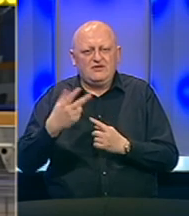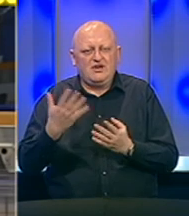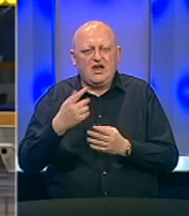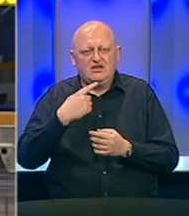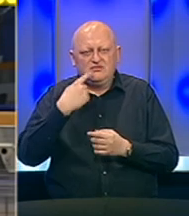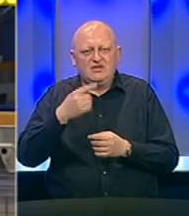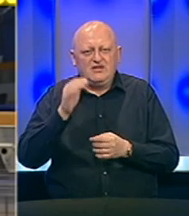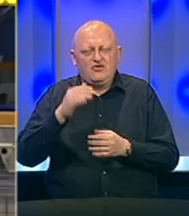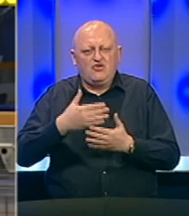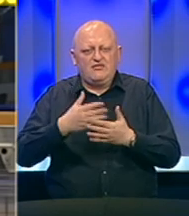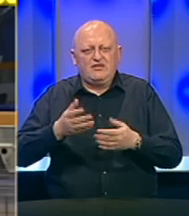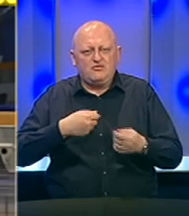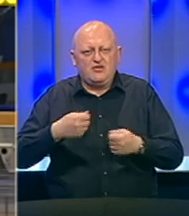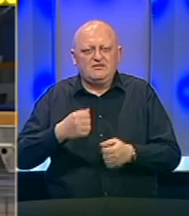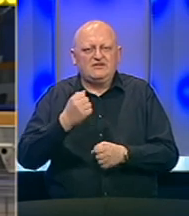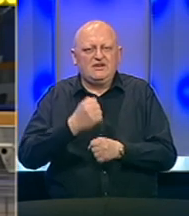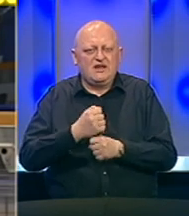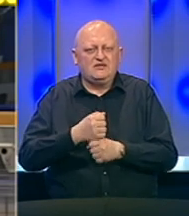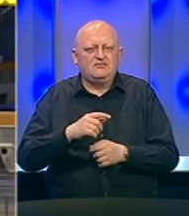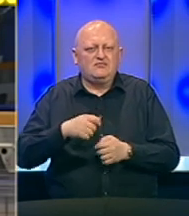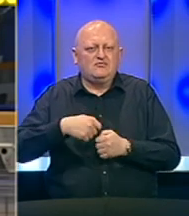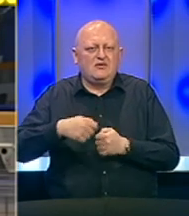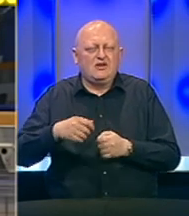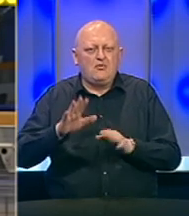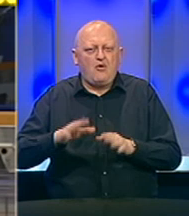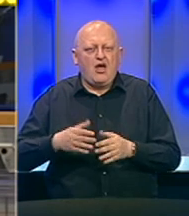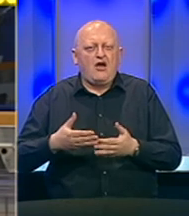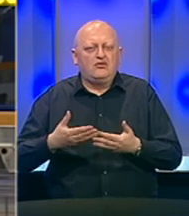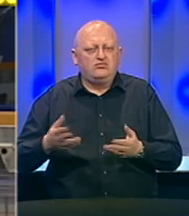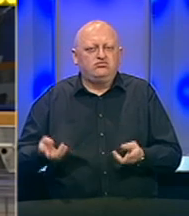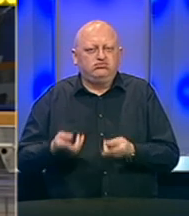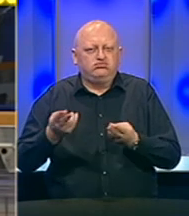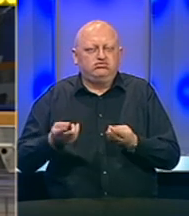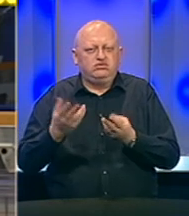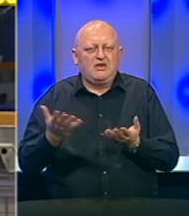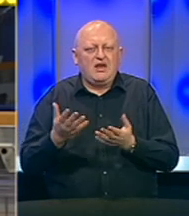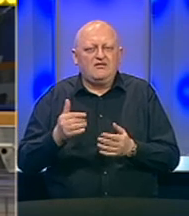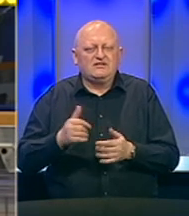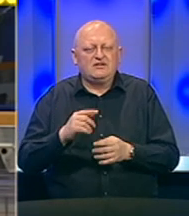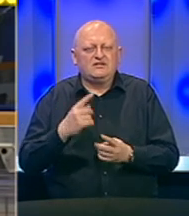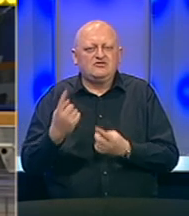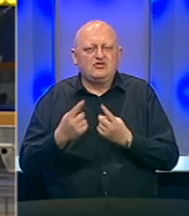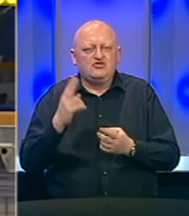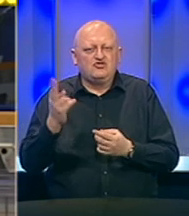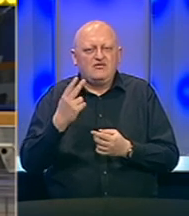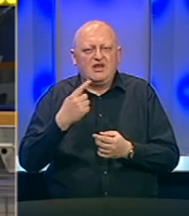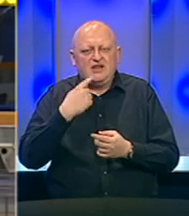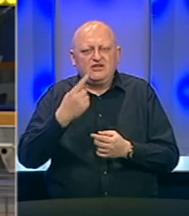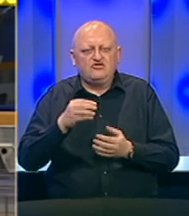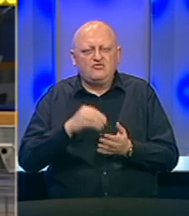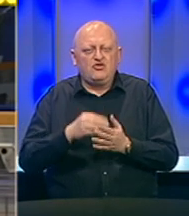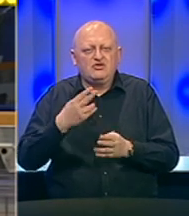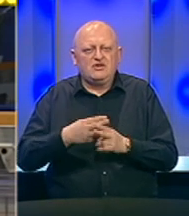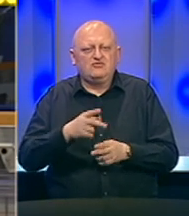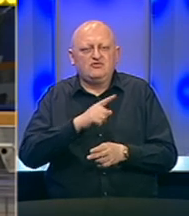Kao što smo rekli, najavljeno je otvaranje prodavnica, radnje, odnosno mjere polako popuštaju. Kakva je trenutna situacija u Sloveniji kada je riječ o